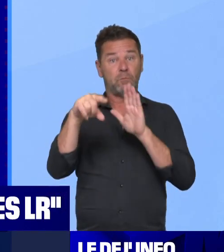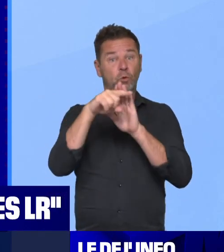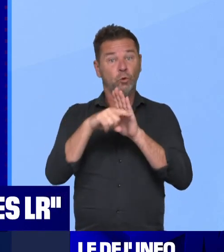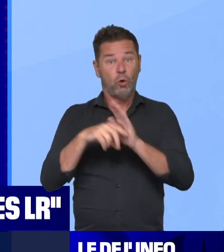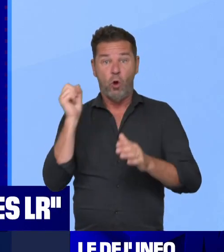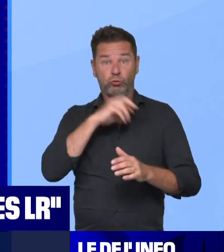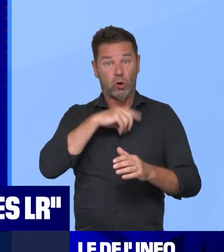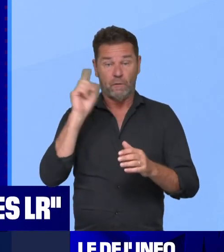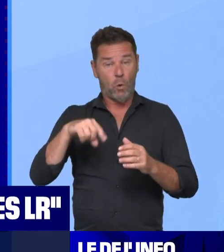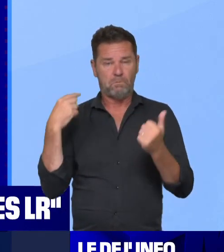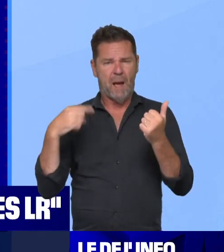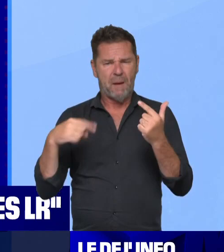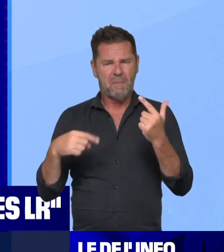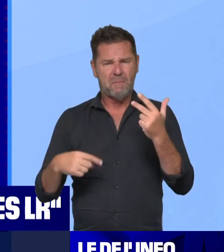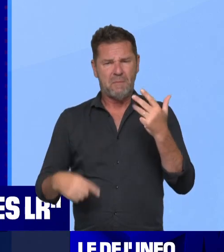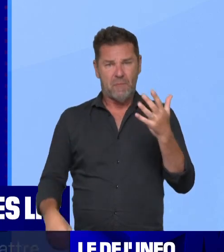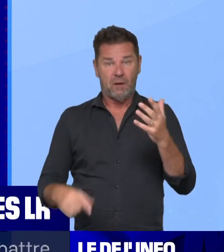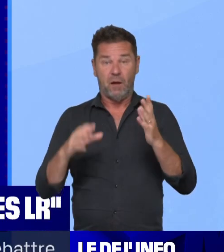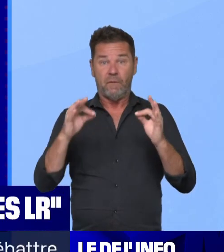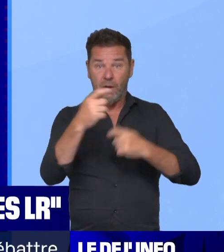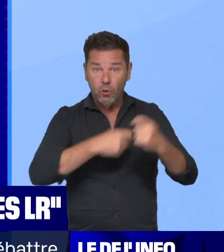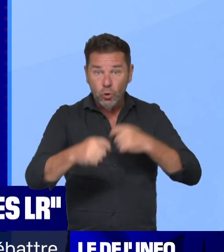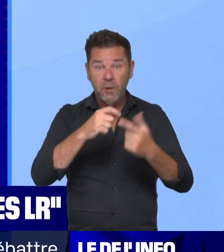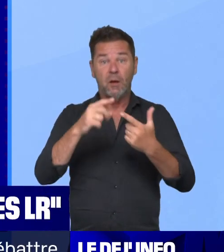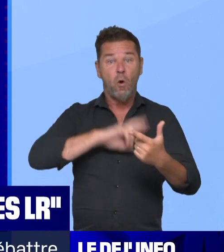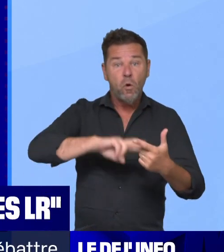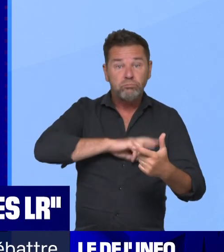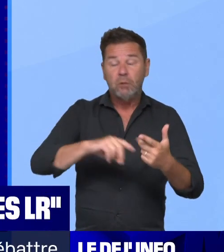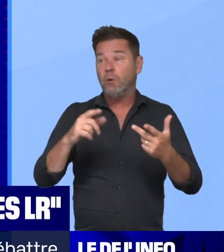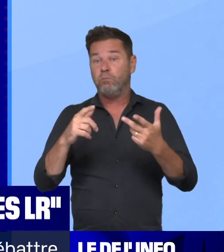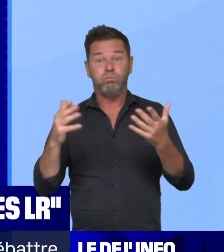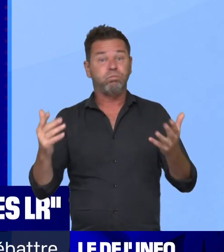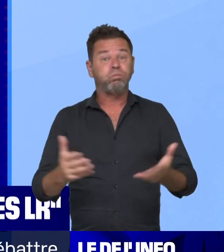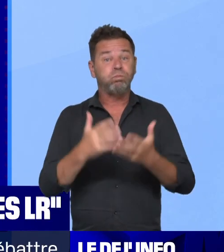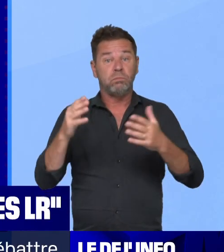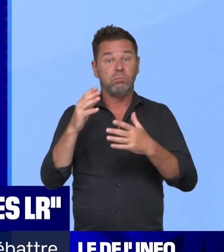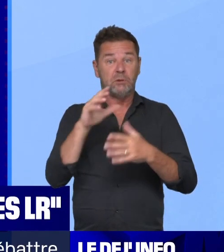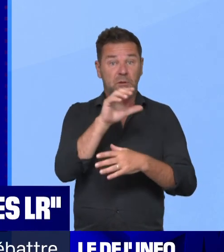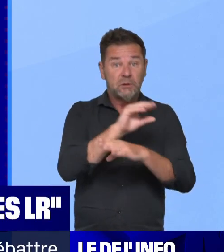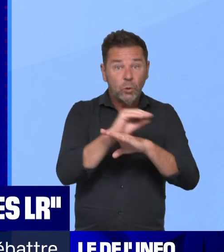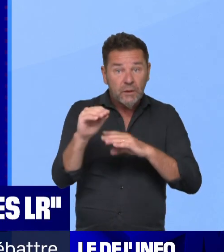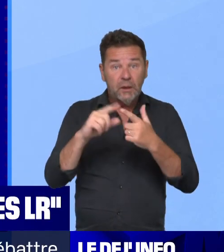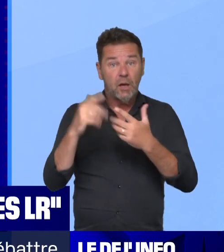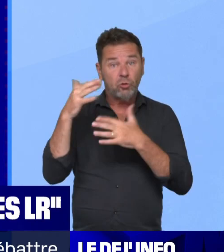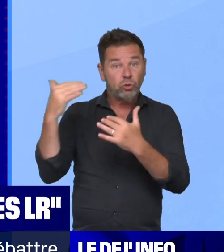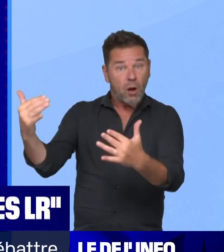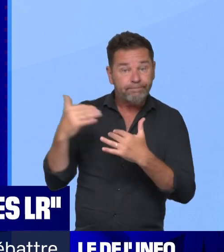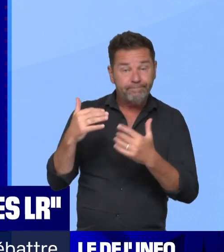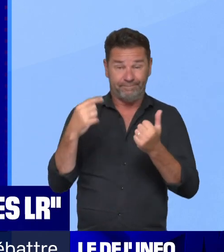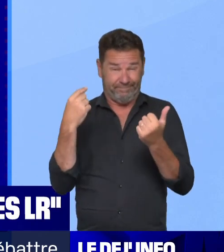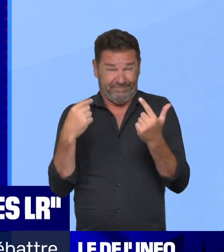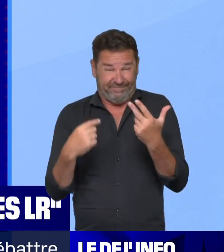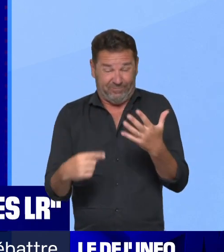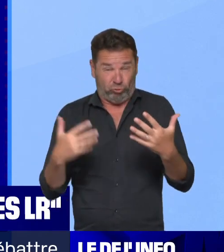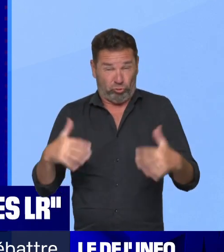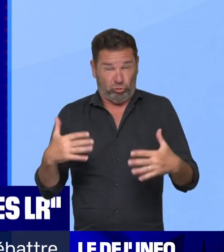'urgence, qui concernent à la fois l'économie, les retraites, contre la question de la sécurité, de l'immigration, en disant, voilà, nous, si vous